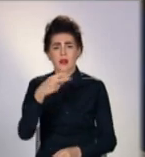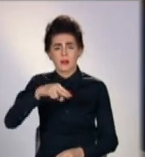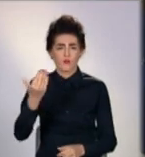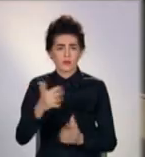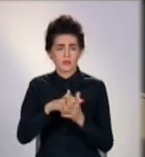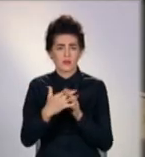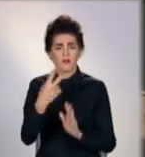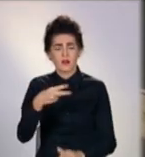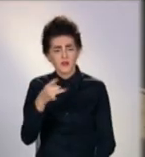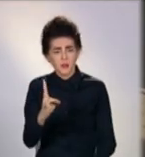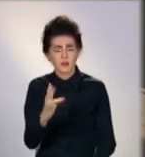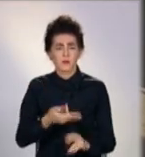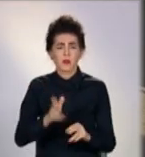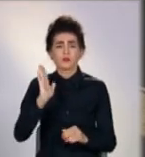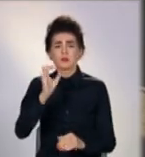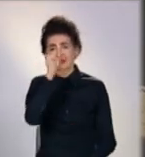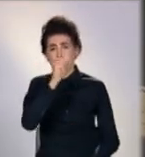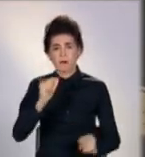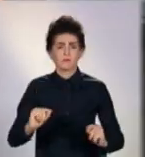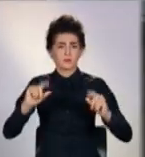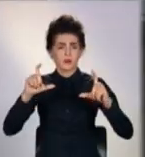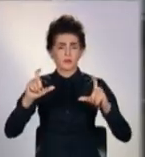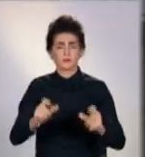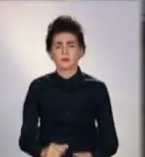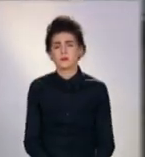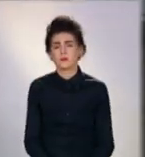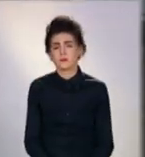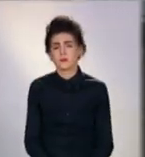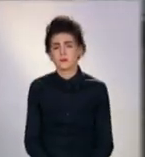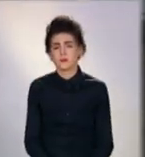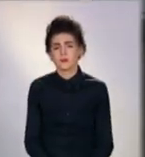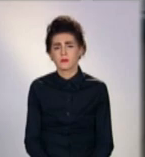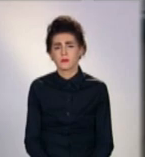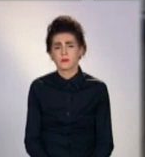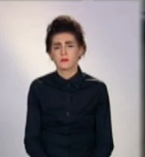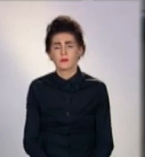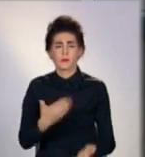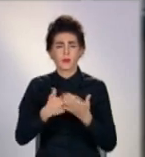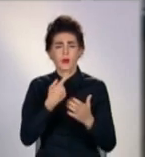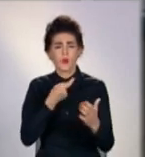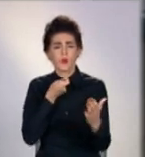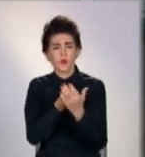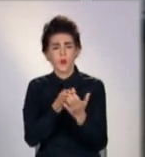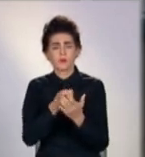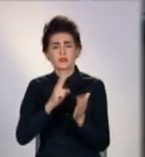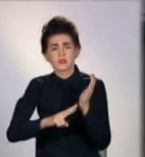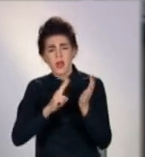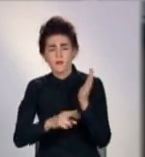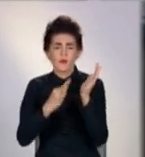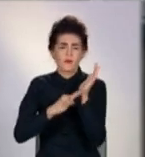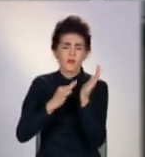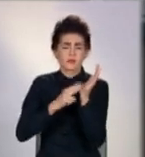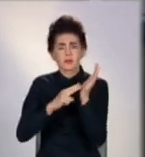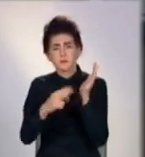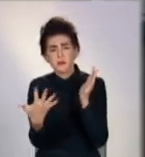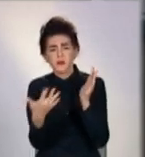гривень. У зимку ціна піде вгору, вважає жінка. Тюк соломи стоїть 40 гривень. Тюк сіна – 70-75